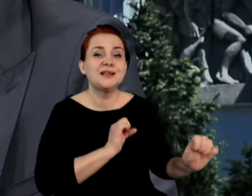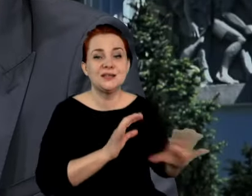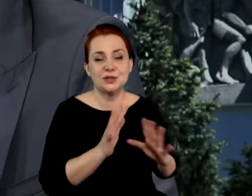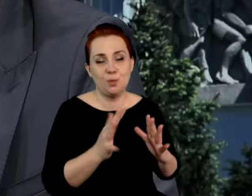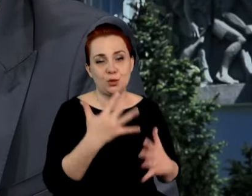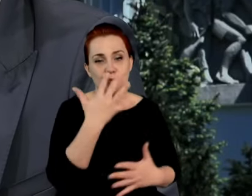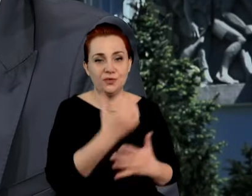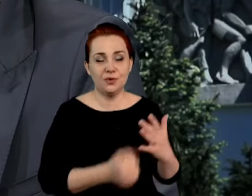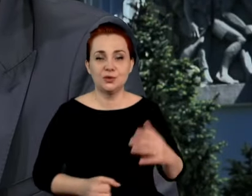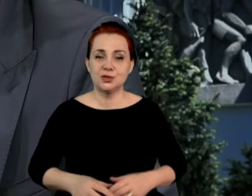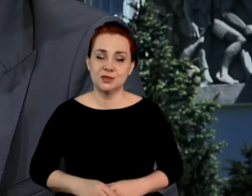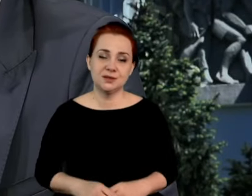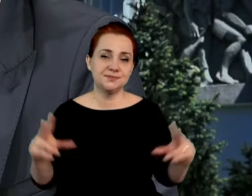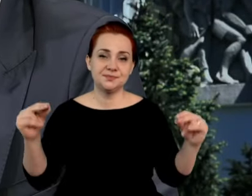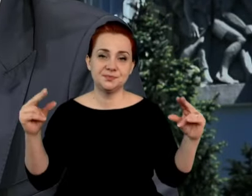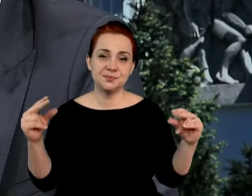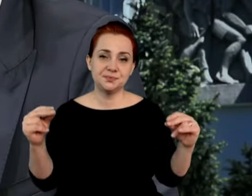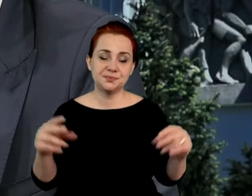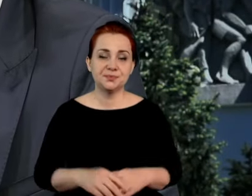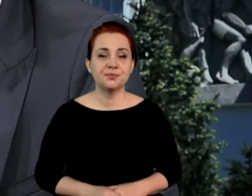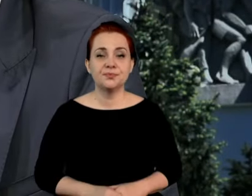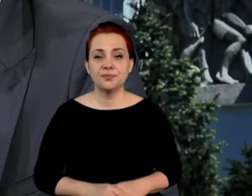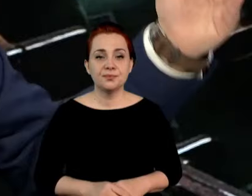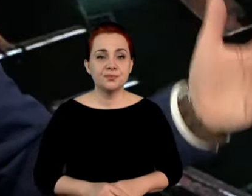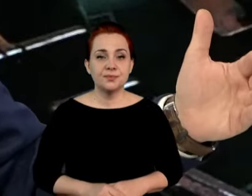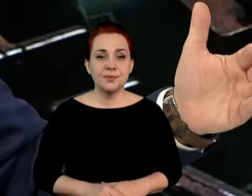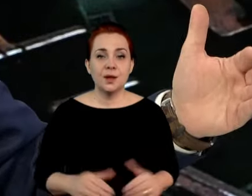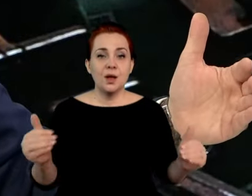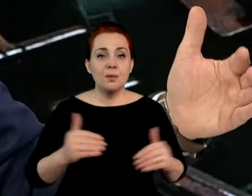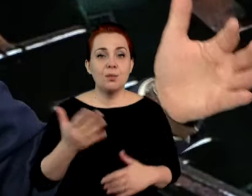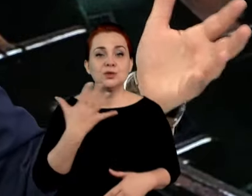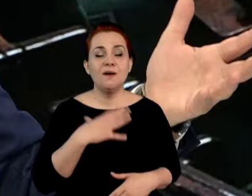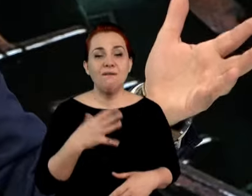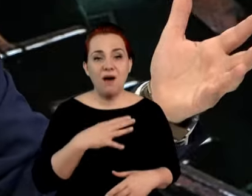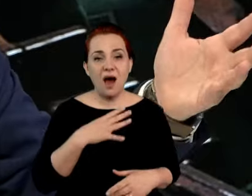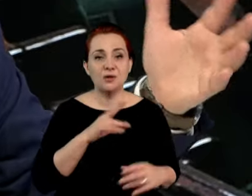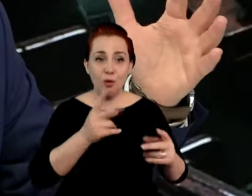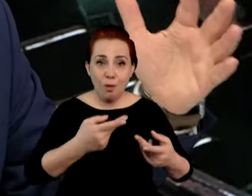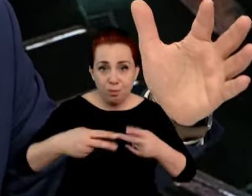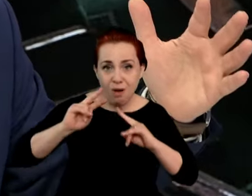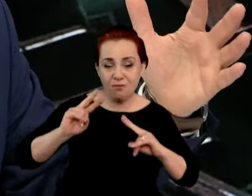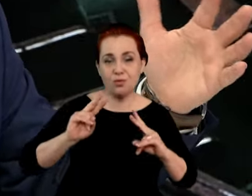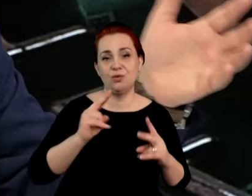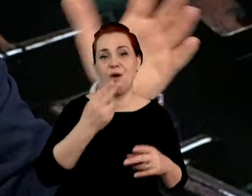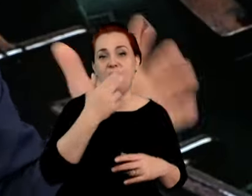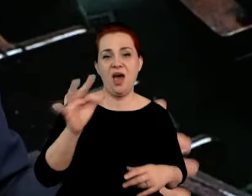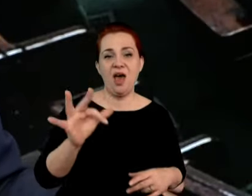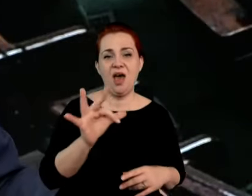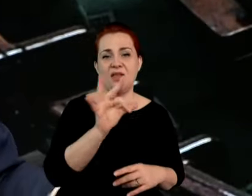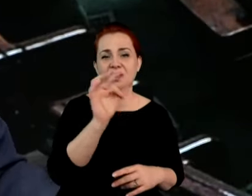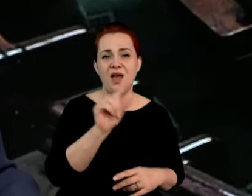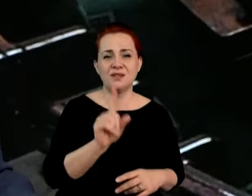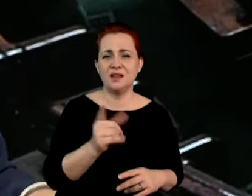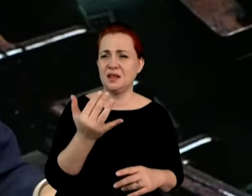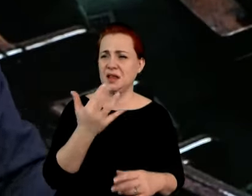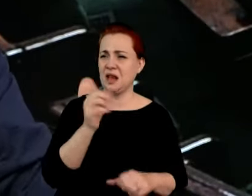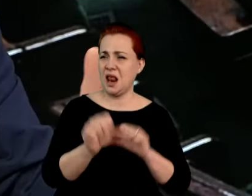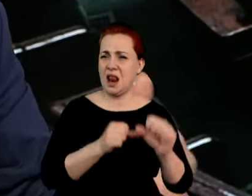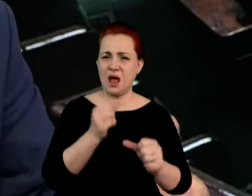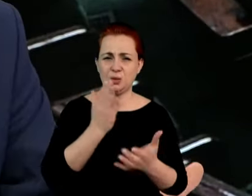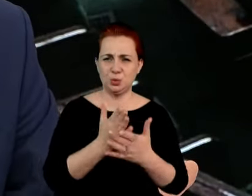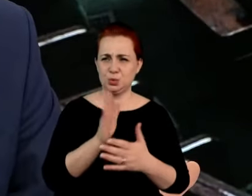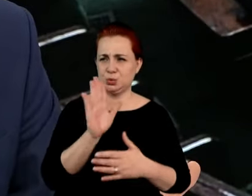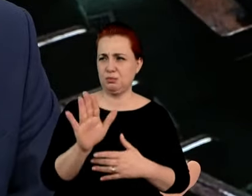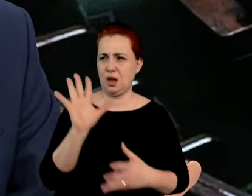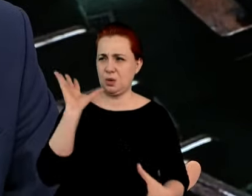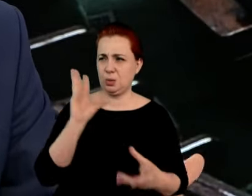Narodowego Funduszu Zdrowia? Może warto do tego wrócić? Skoro przez te tyle lat, nie wiem, 8 i ile Narodowy Fundus Zdrowia, jeszcze nie pamiętam, teraz funkcjonuje,